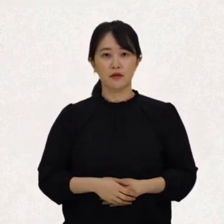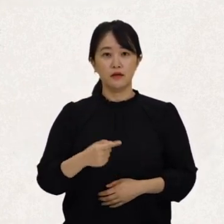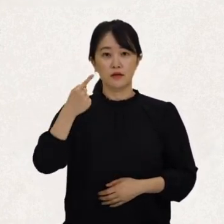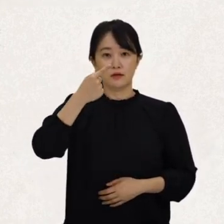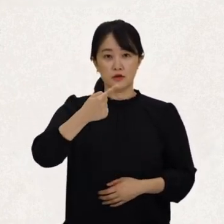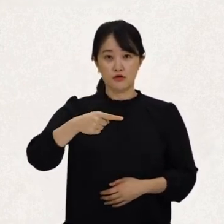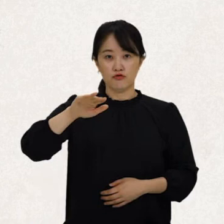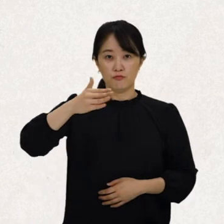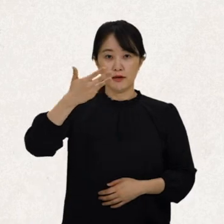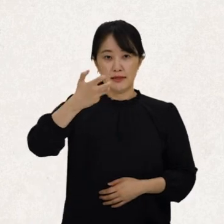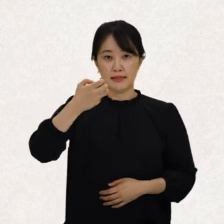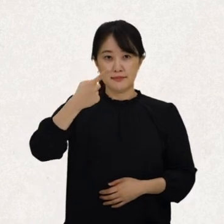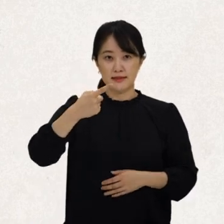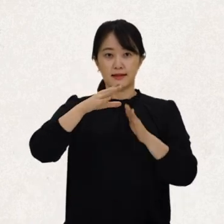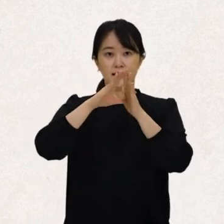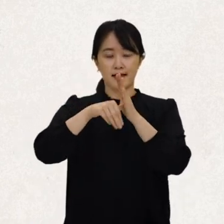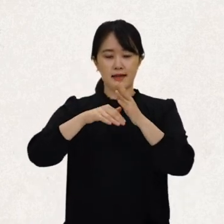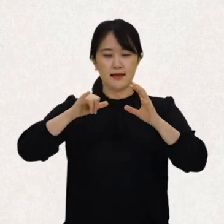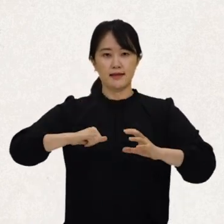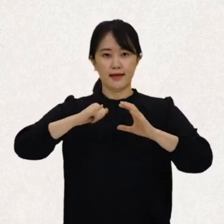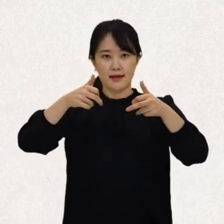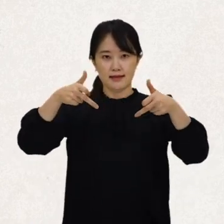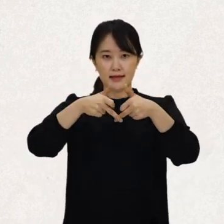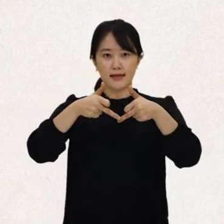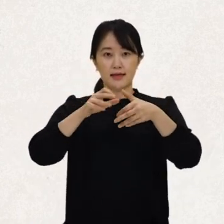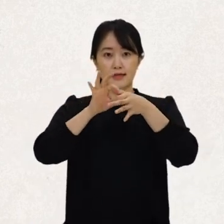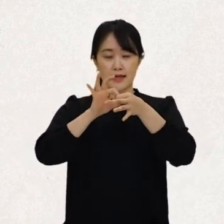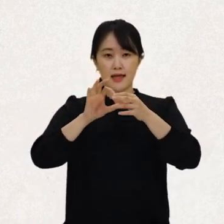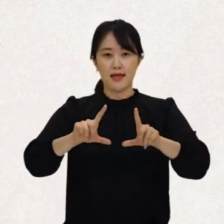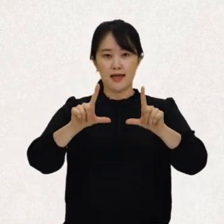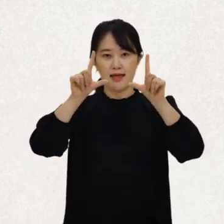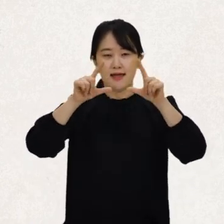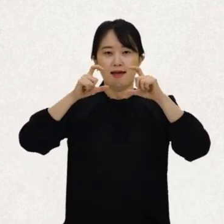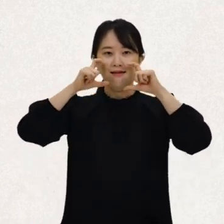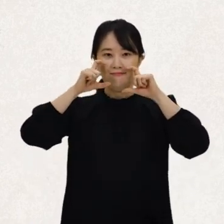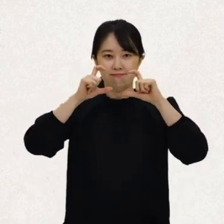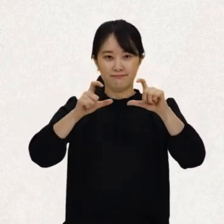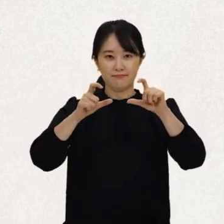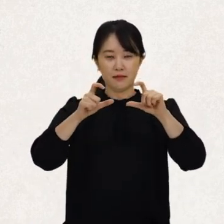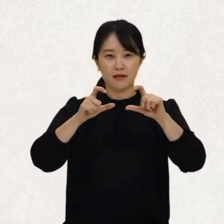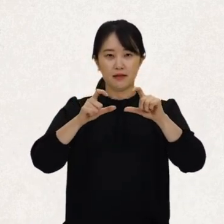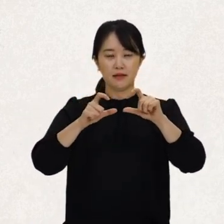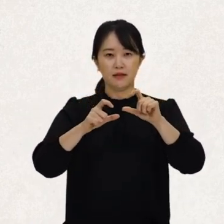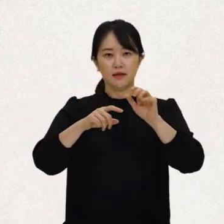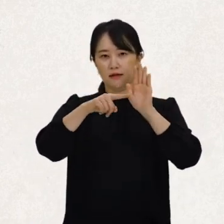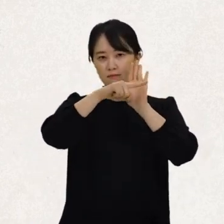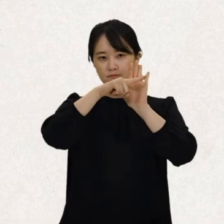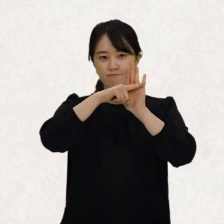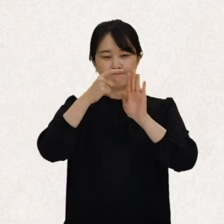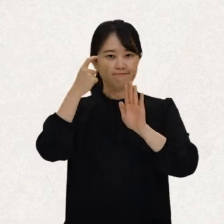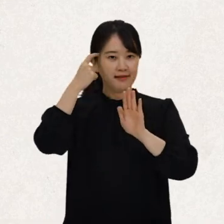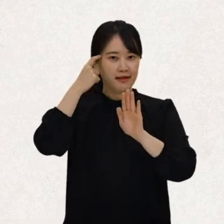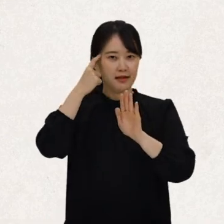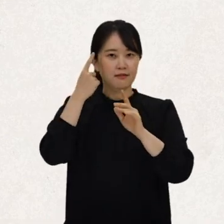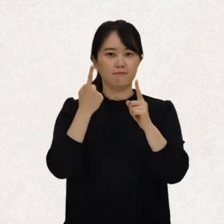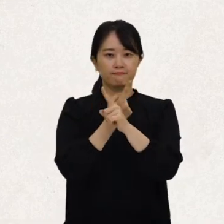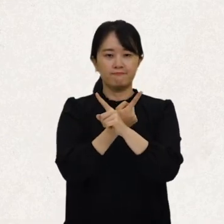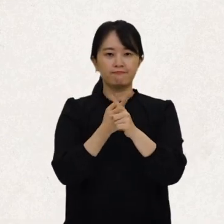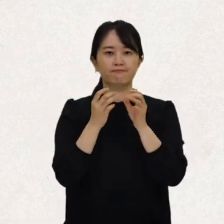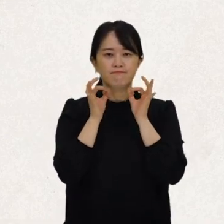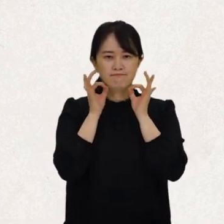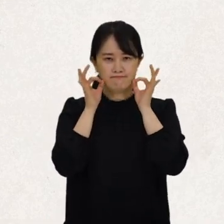1981년을 세계 장애인의 해로 선언해 장애에 대한 부정적인 인식 개선을 위해 노력했어요.